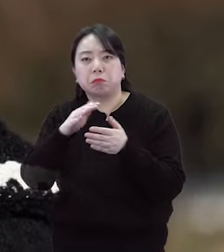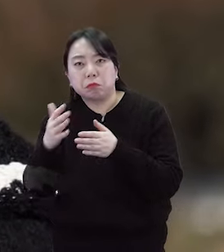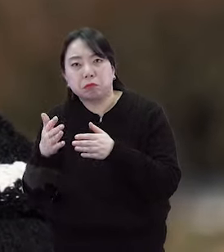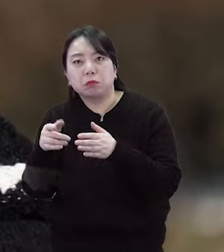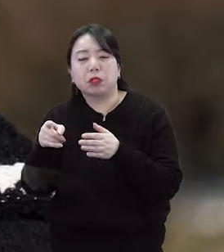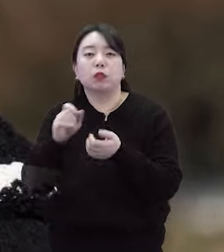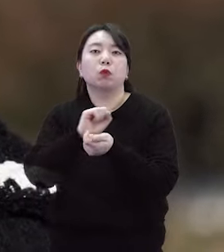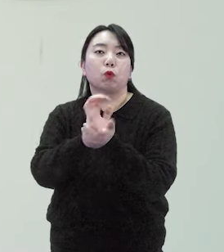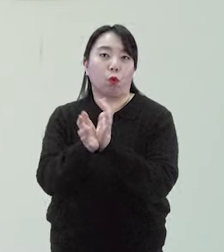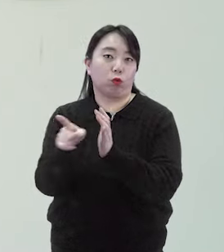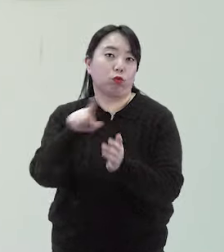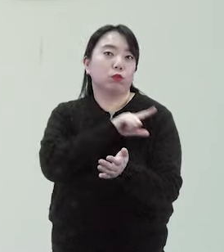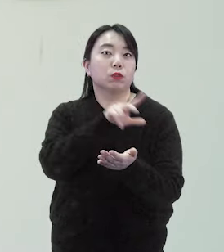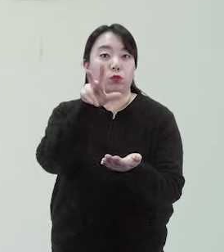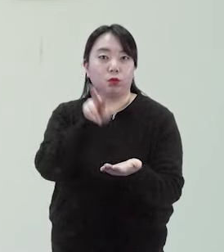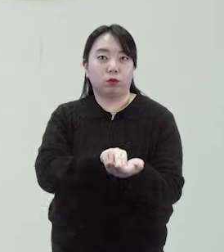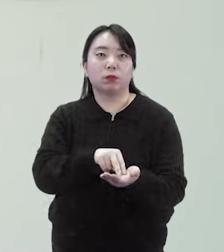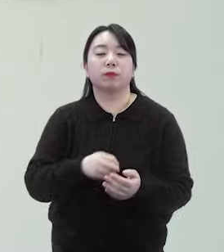그림을 그렸습니다